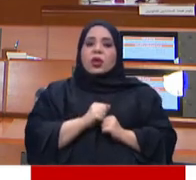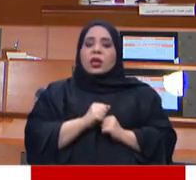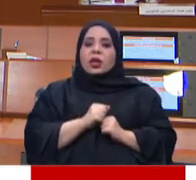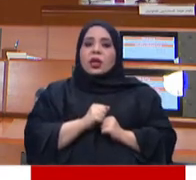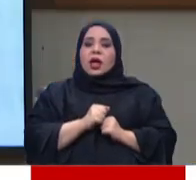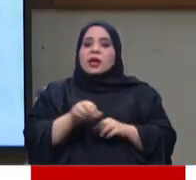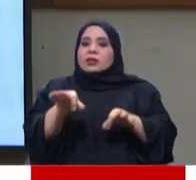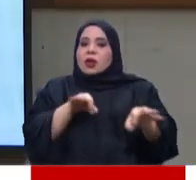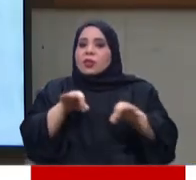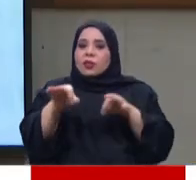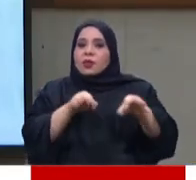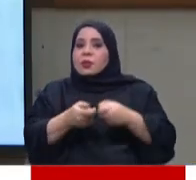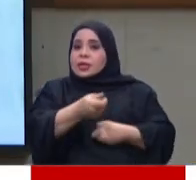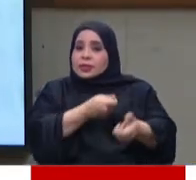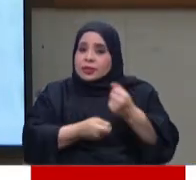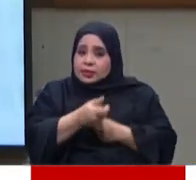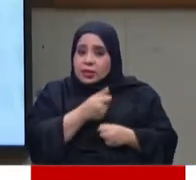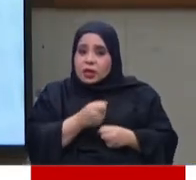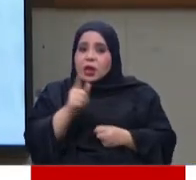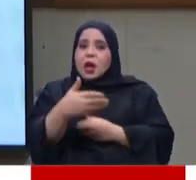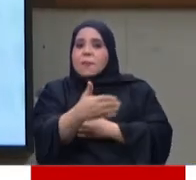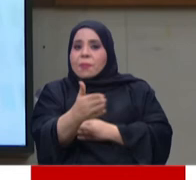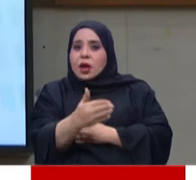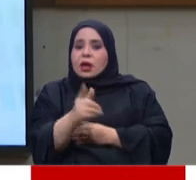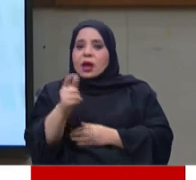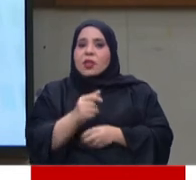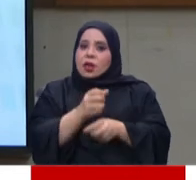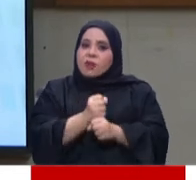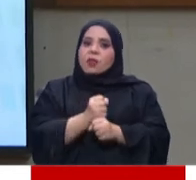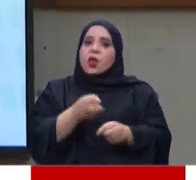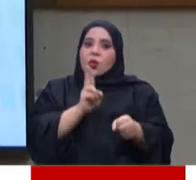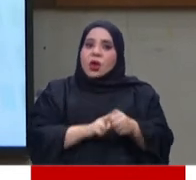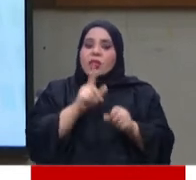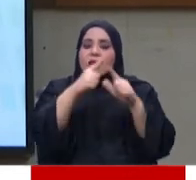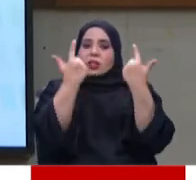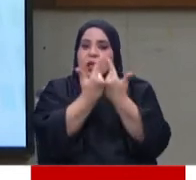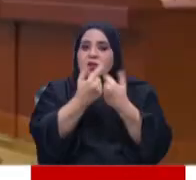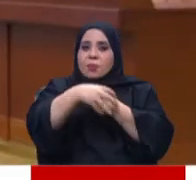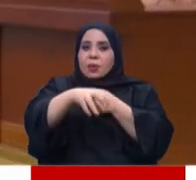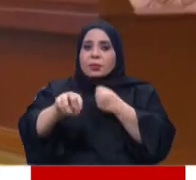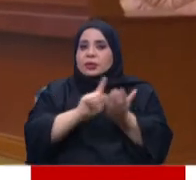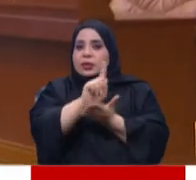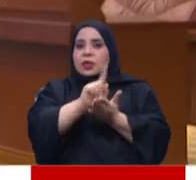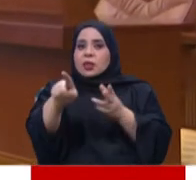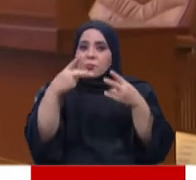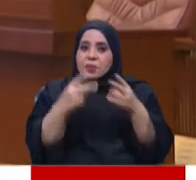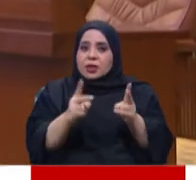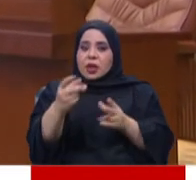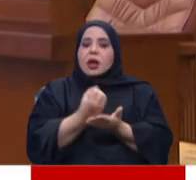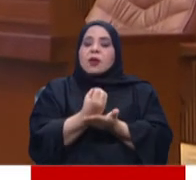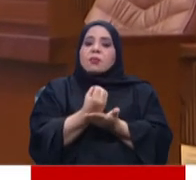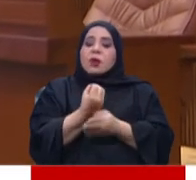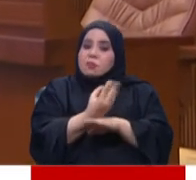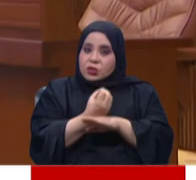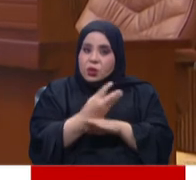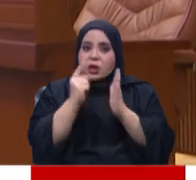البحرية المتضمن توصية لجنة المرافق العامة والبيئة بالموافقة من حيث المبدأ على مشروع القانون